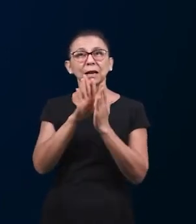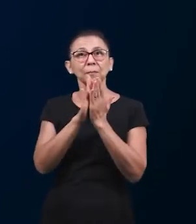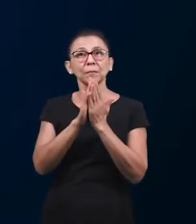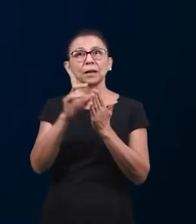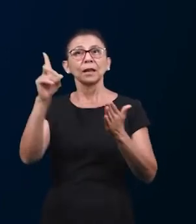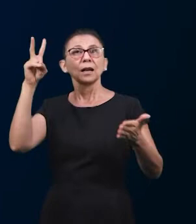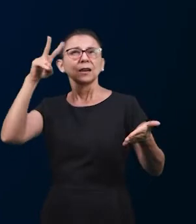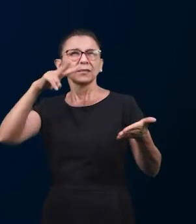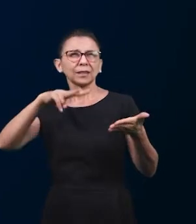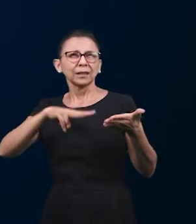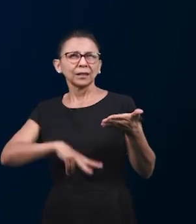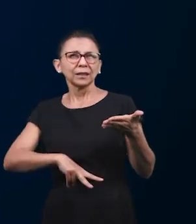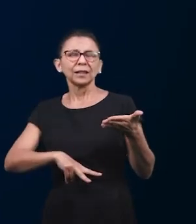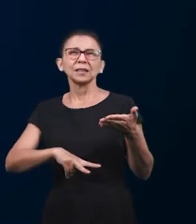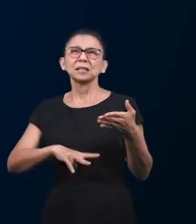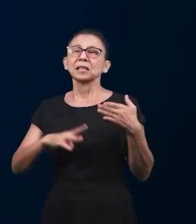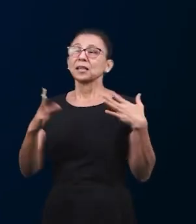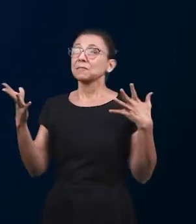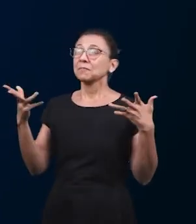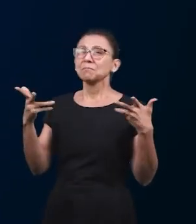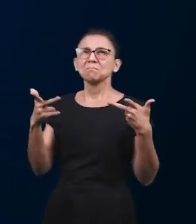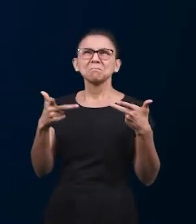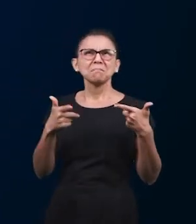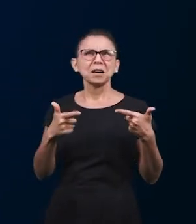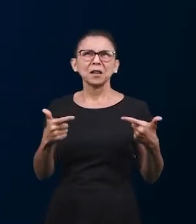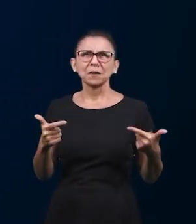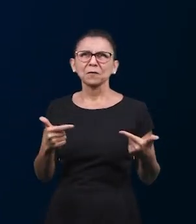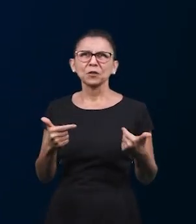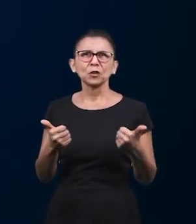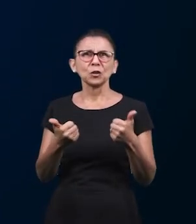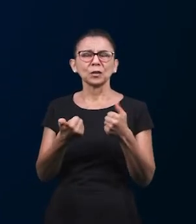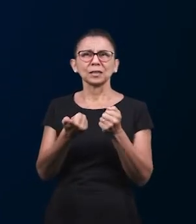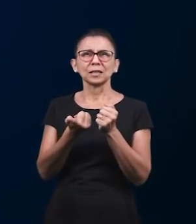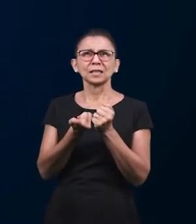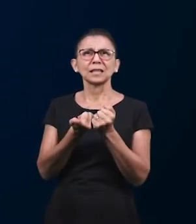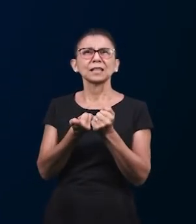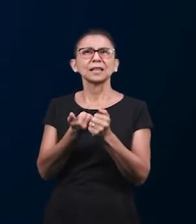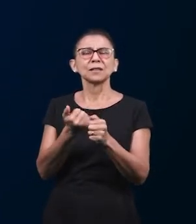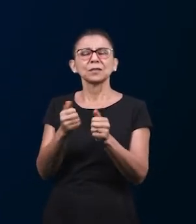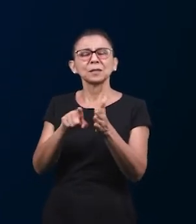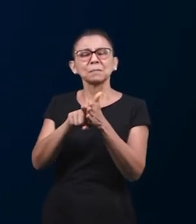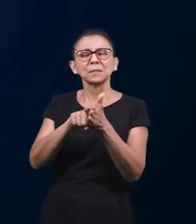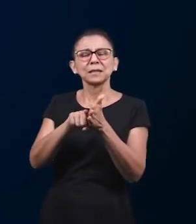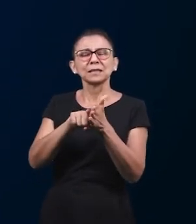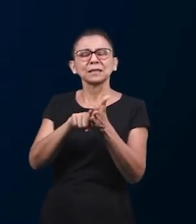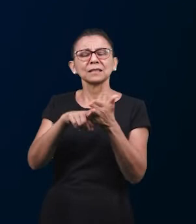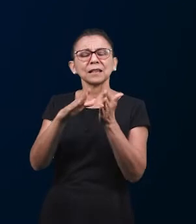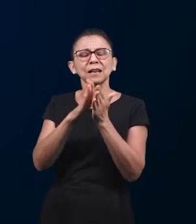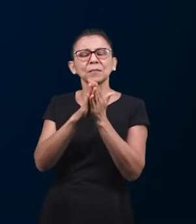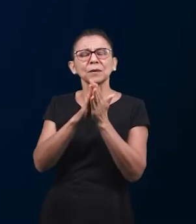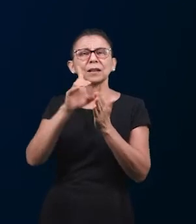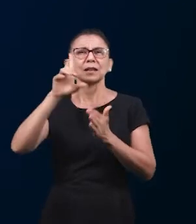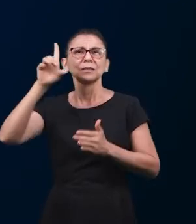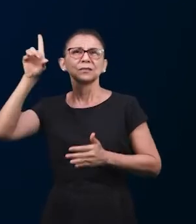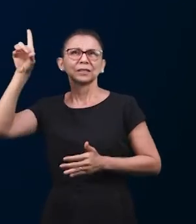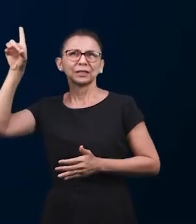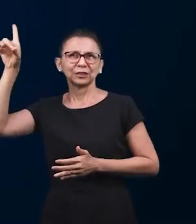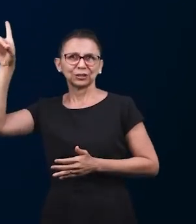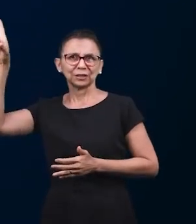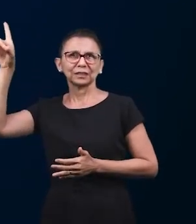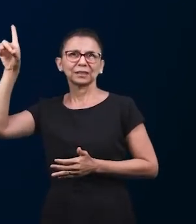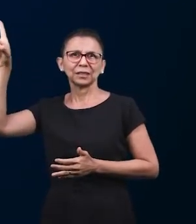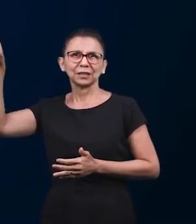читать изучать Слово Господне является для нас чем-то чудесным все сестры которые принадлежат моей